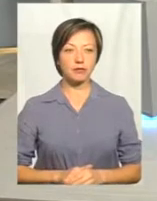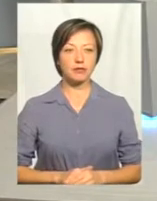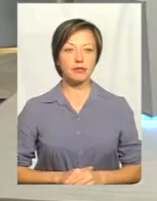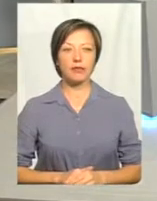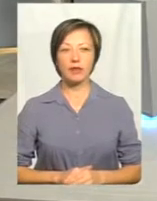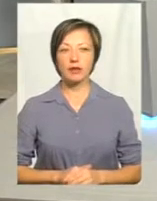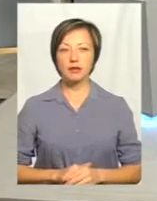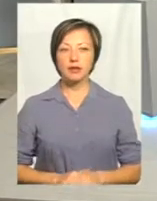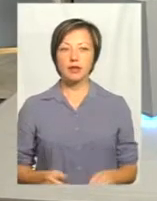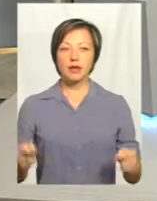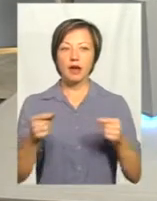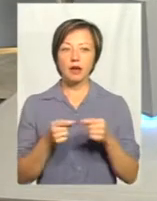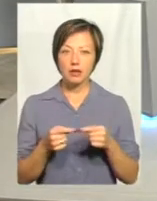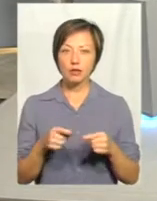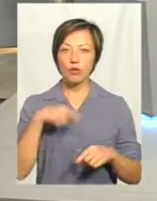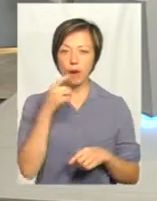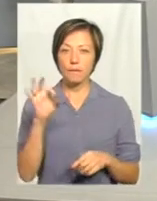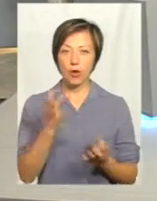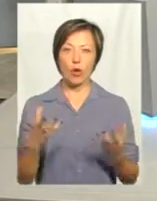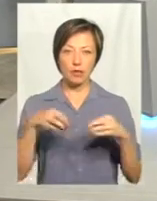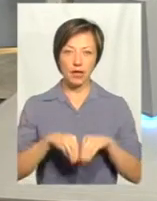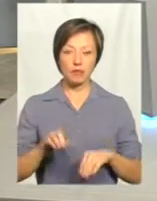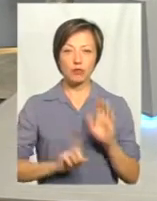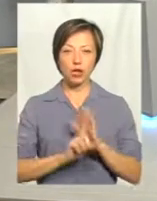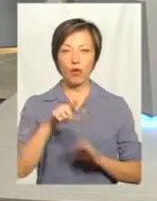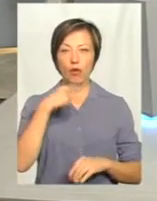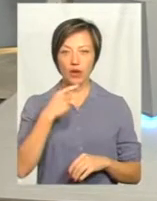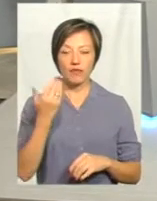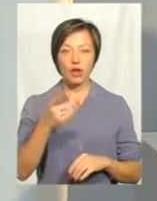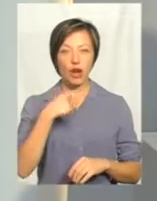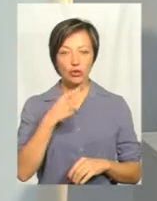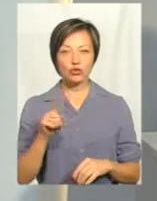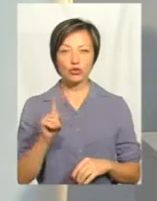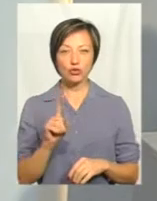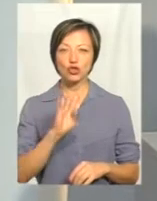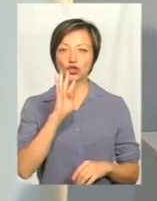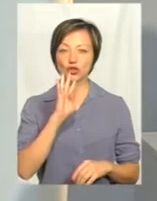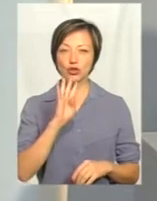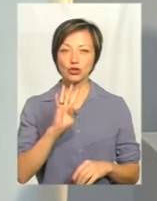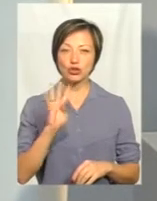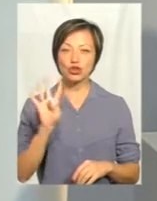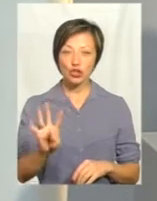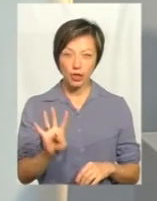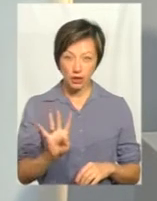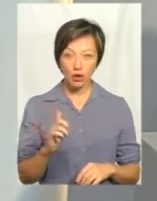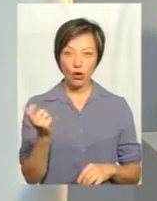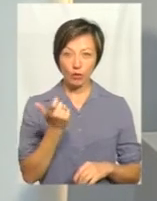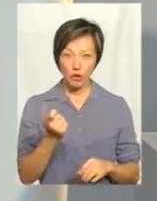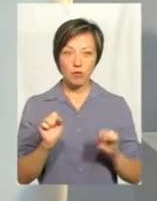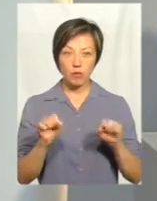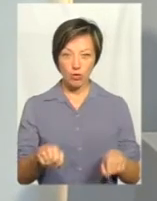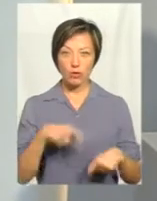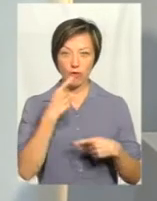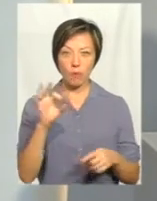Якраз йдеться про те об'єднання, про яке ви почали говорити. І ви кажете, що вже чотири господарства можна вести